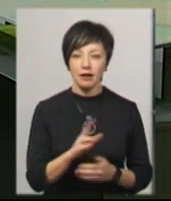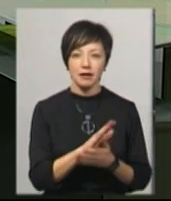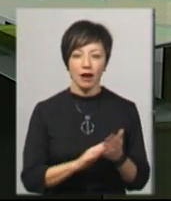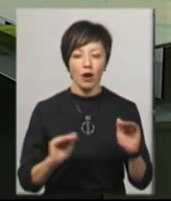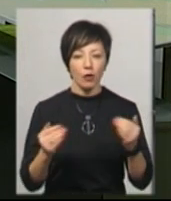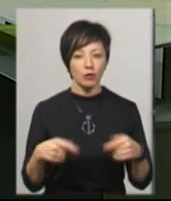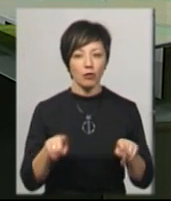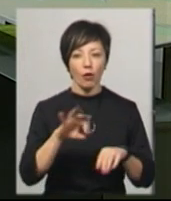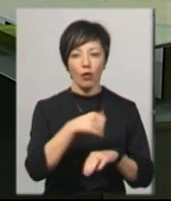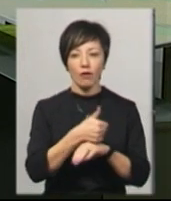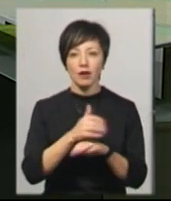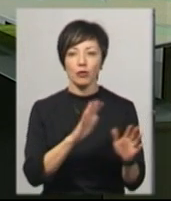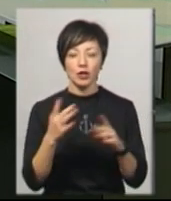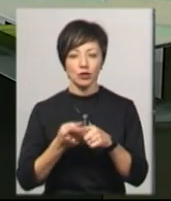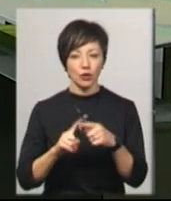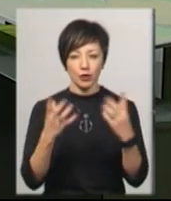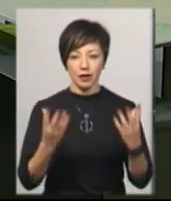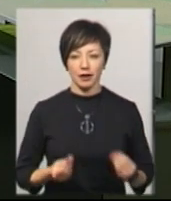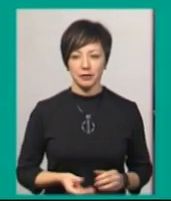Далі коротко про головні події сьогодні.